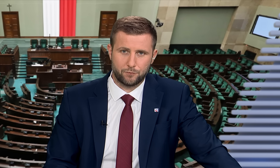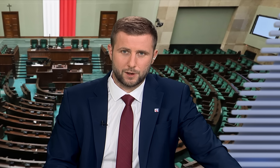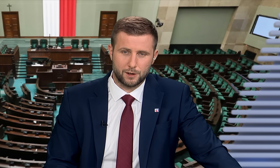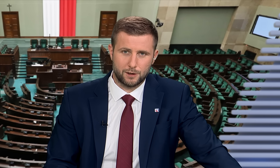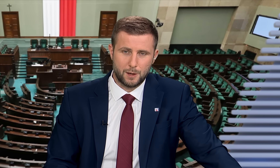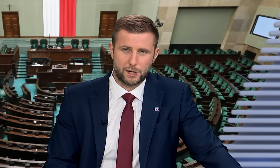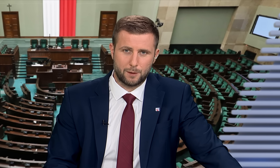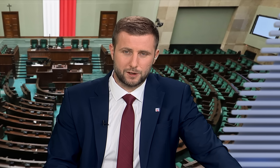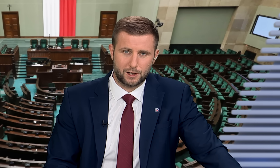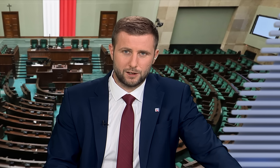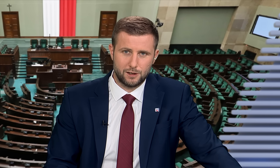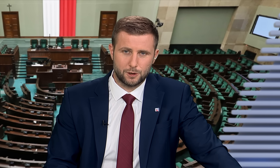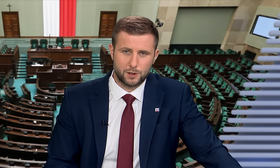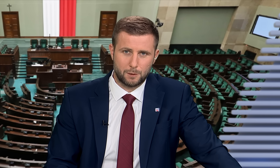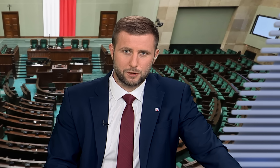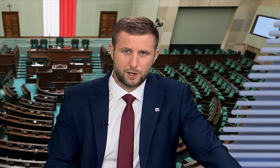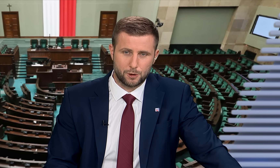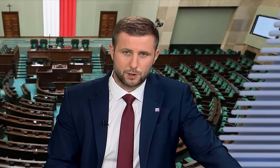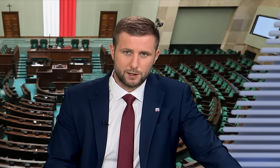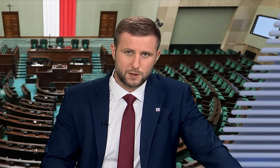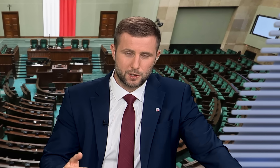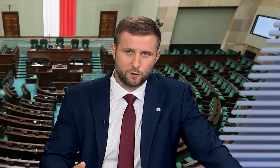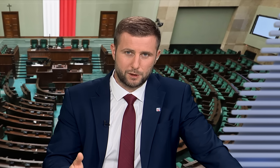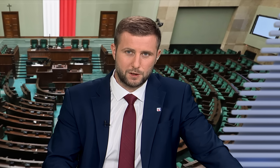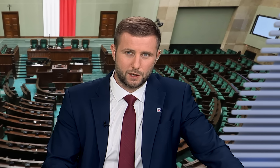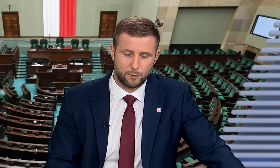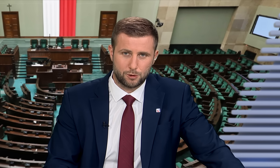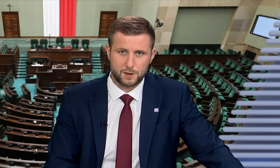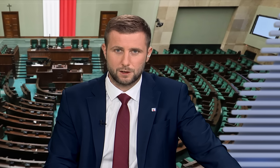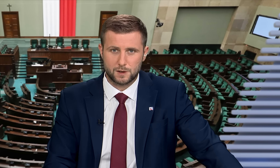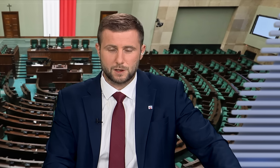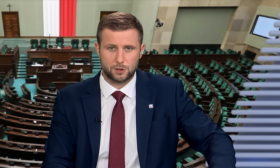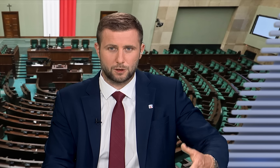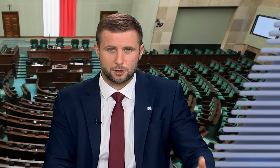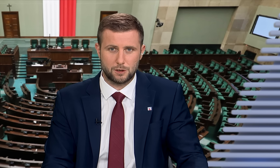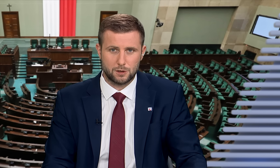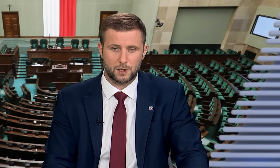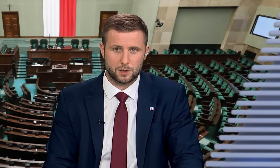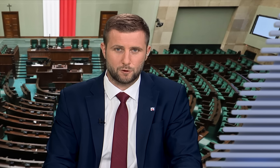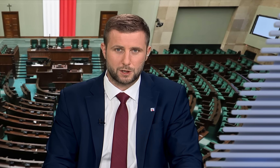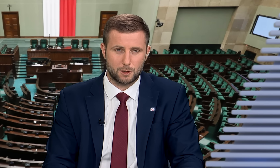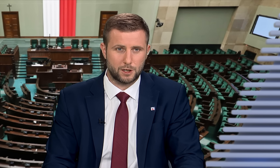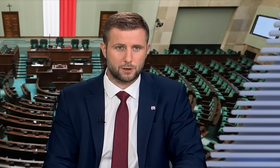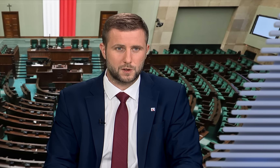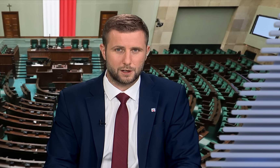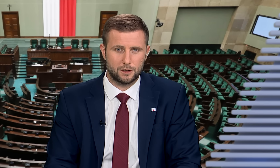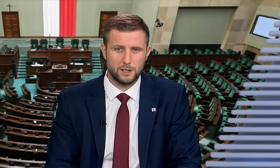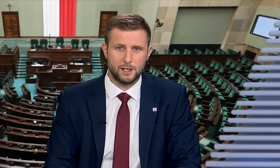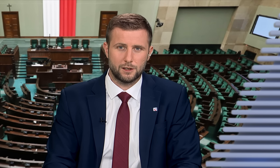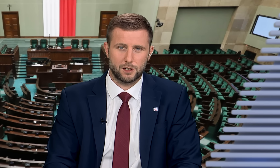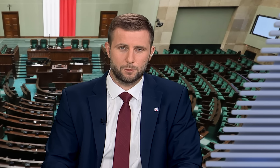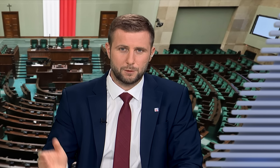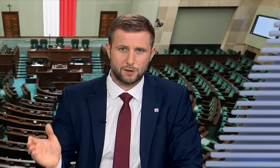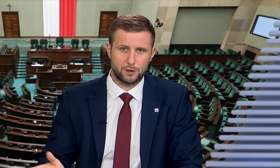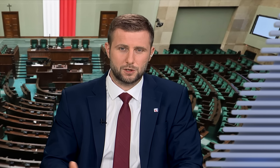nieparlamentarne i gorzej tam być nie może. Ale za czasów paniki Dawy Błońskiej jest jeszcze gorzej niż za czasów marszałka Grodzkiego.